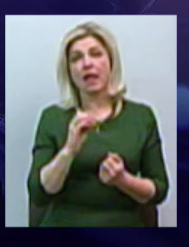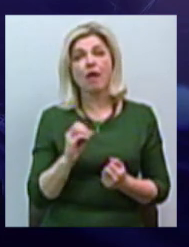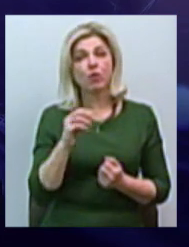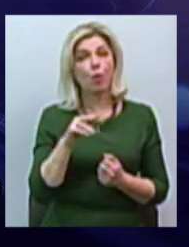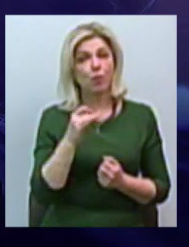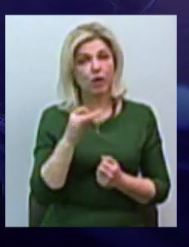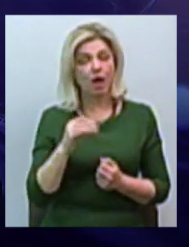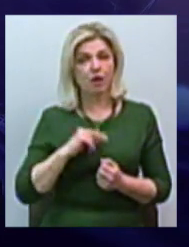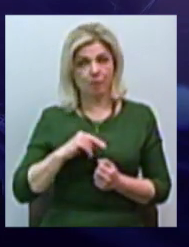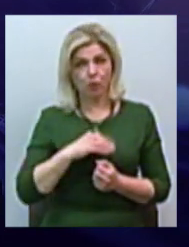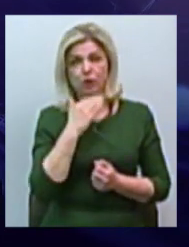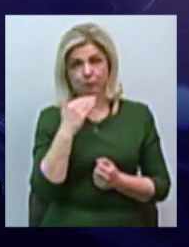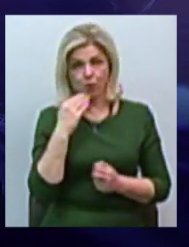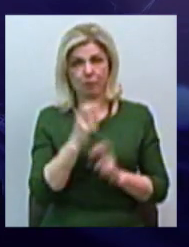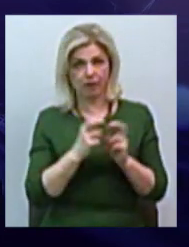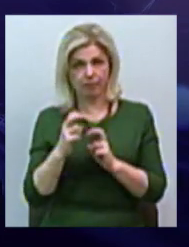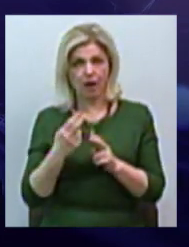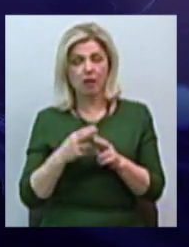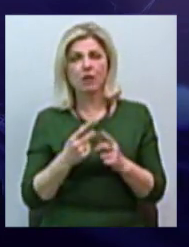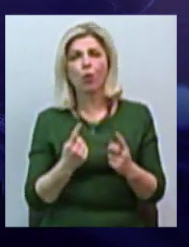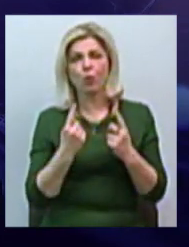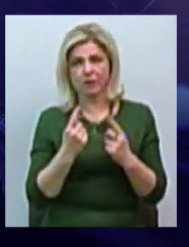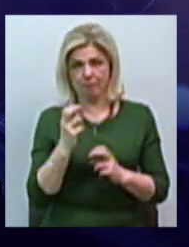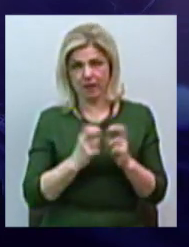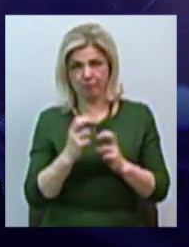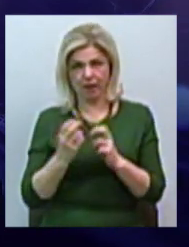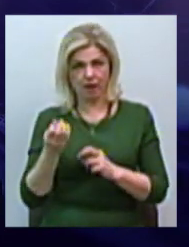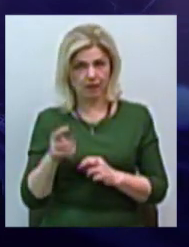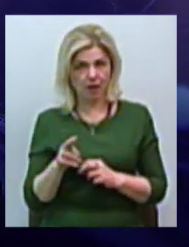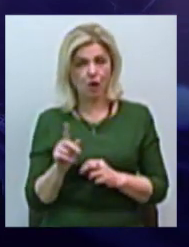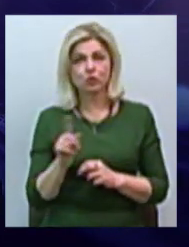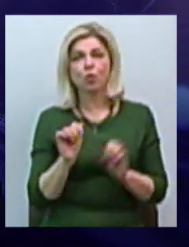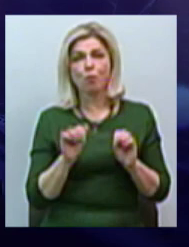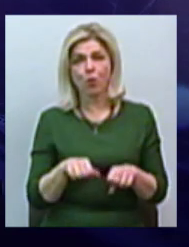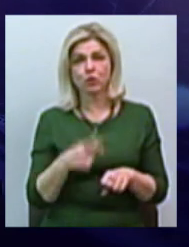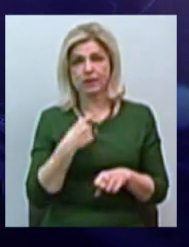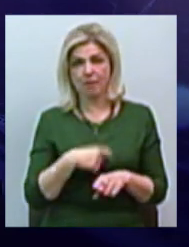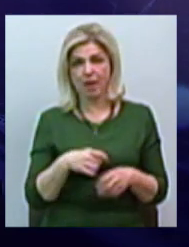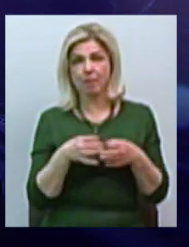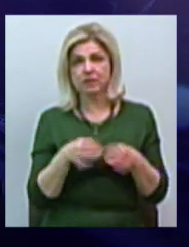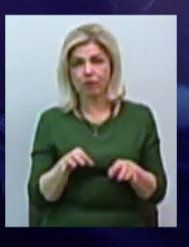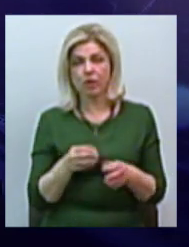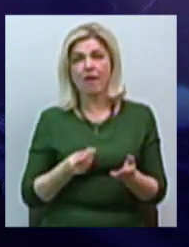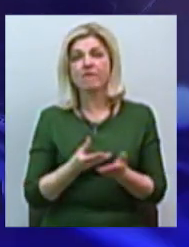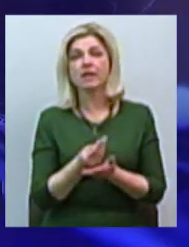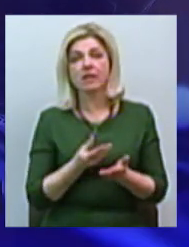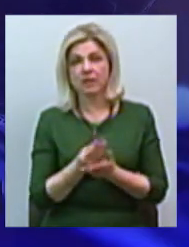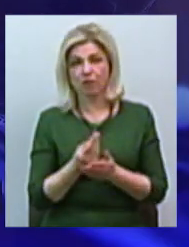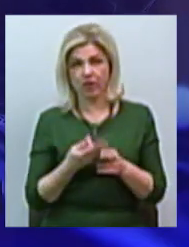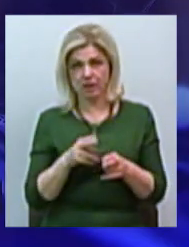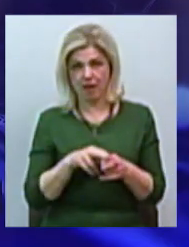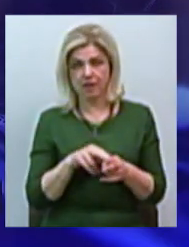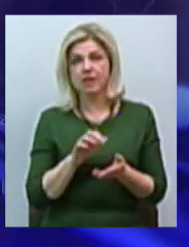Але в основному це все-таки крупні підприємців, які можуть себе позволити профінансувати. Це все-таки